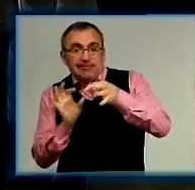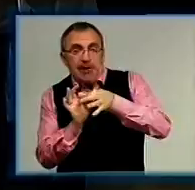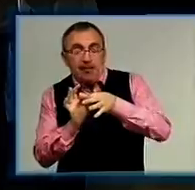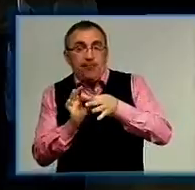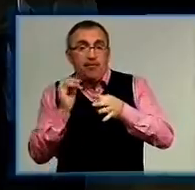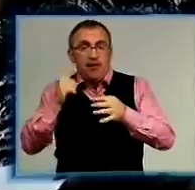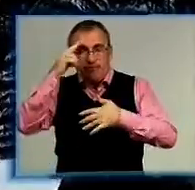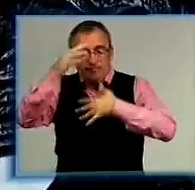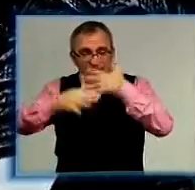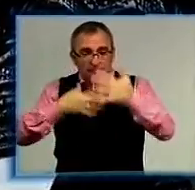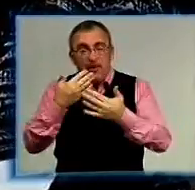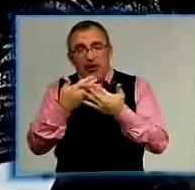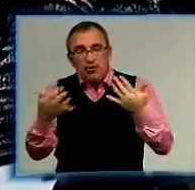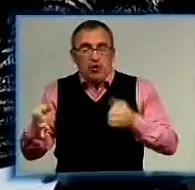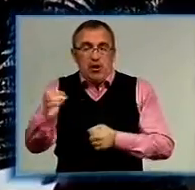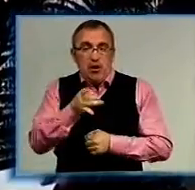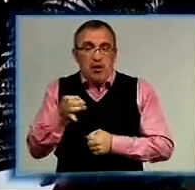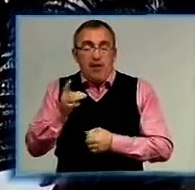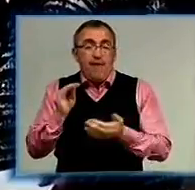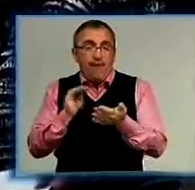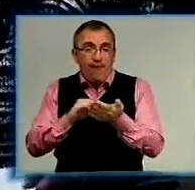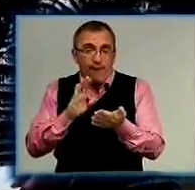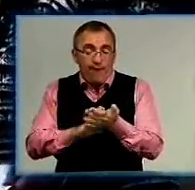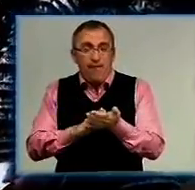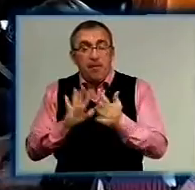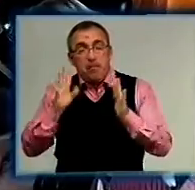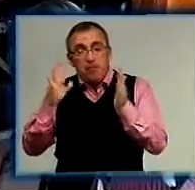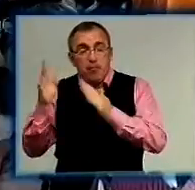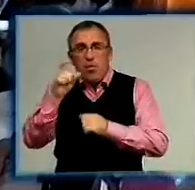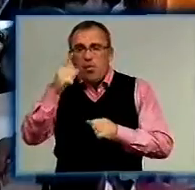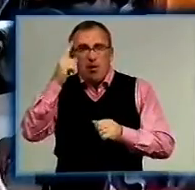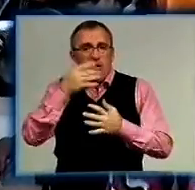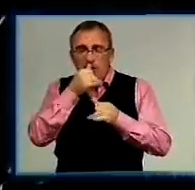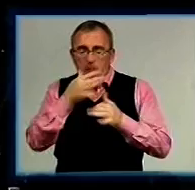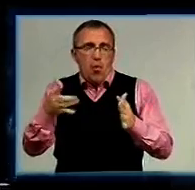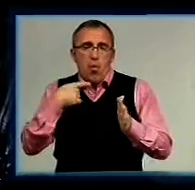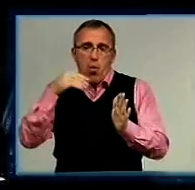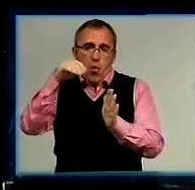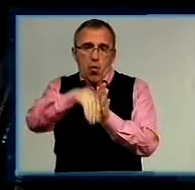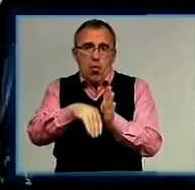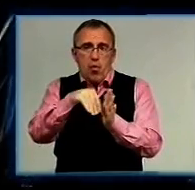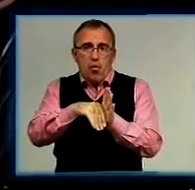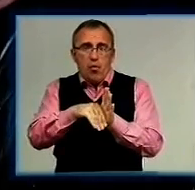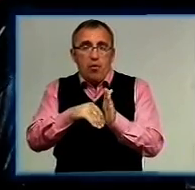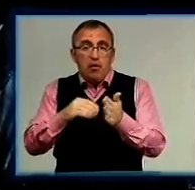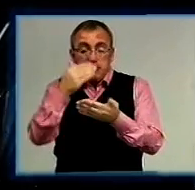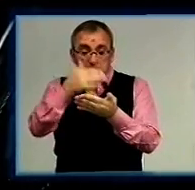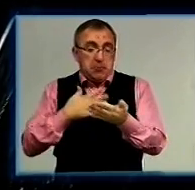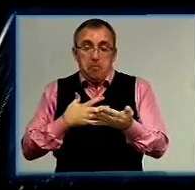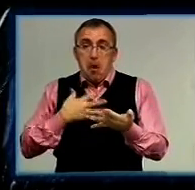непорозумінь не виявили і в інших районах. Зафіксовані подинок і випадки, де люди не могли проголосувати. В списках себе не знайшов.